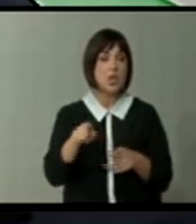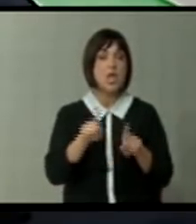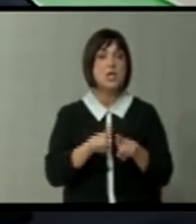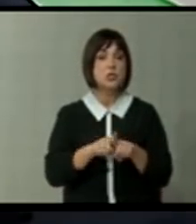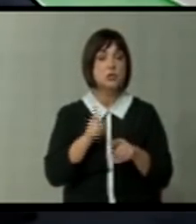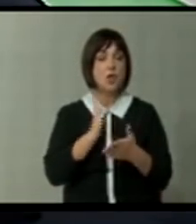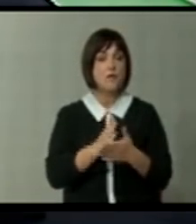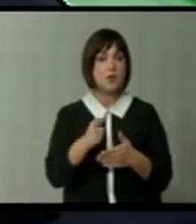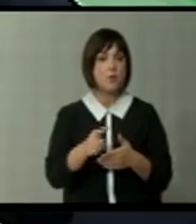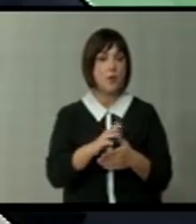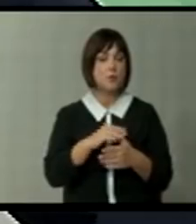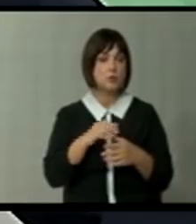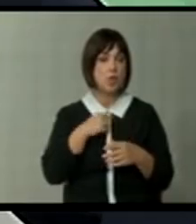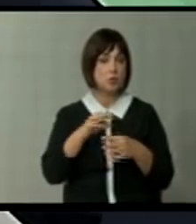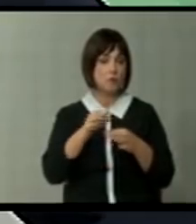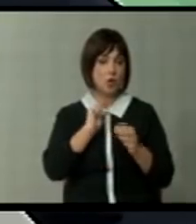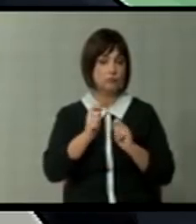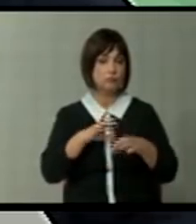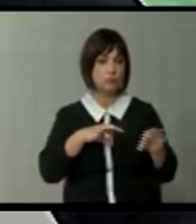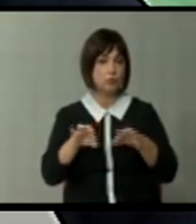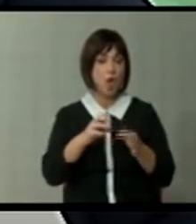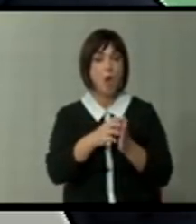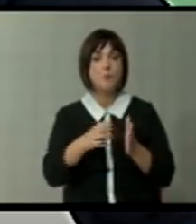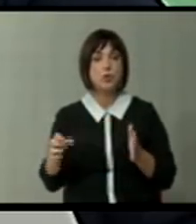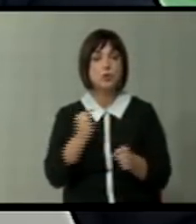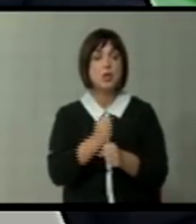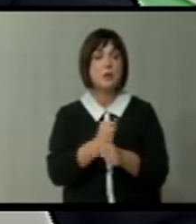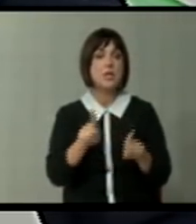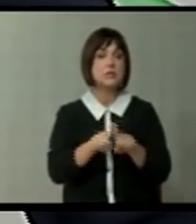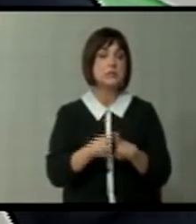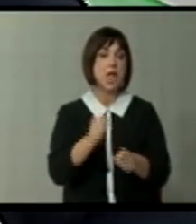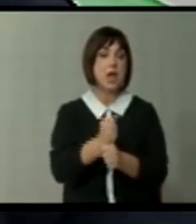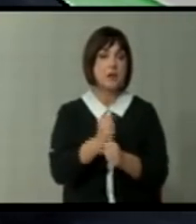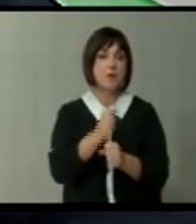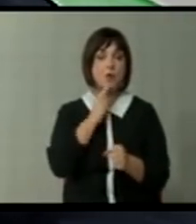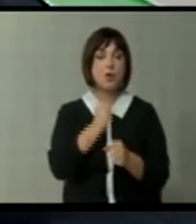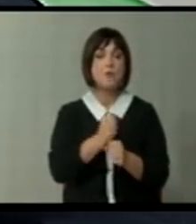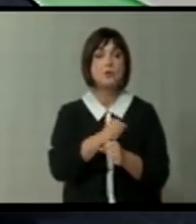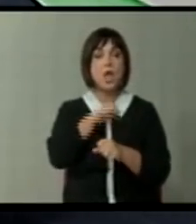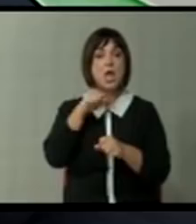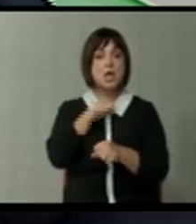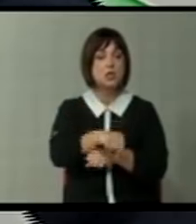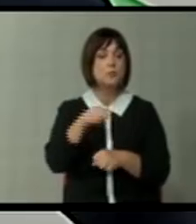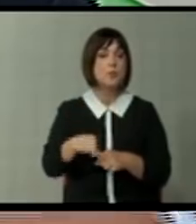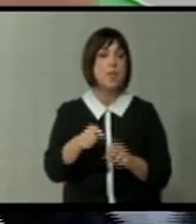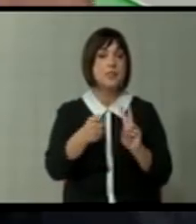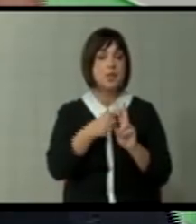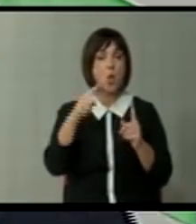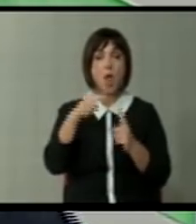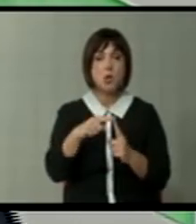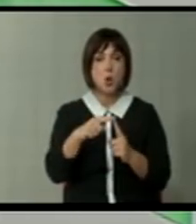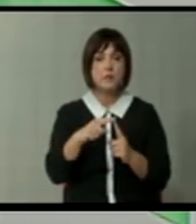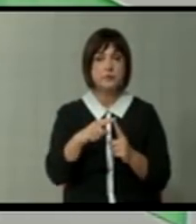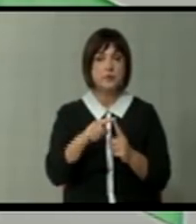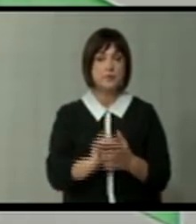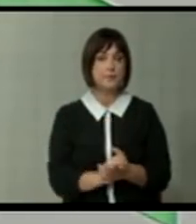истите тие век ја во споставени шеми, за да продолжат да ги работат истите работи, што ги правеше режимот на Никола Груевски. И сеја тука треба да